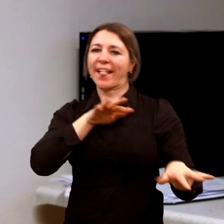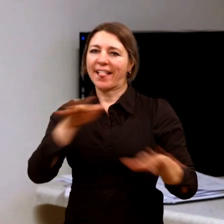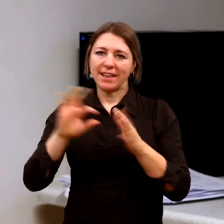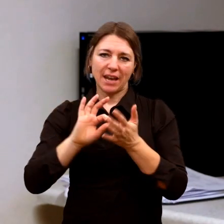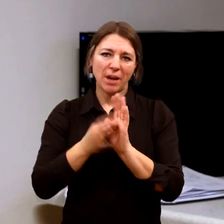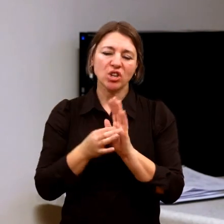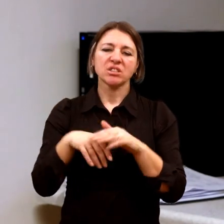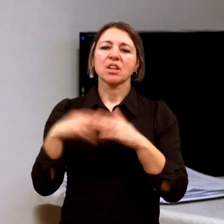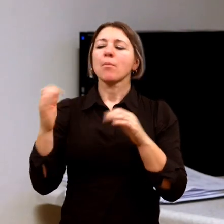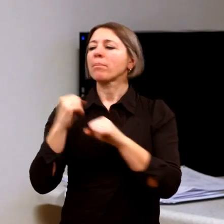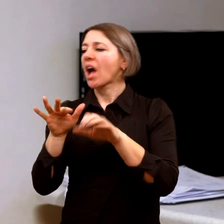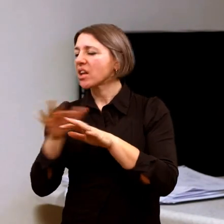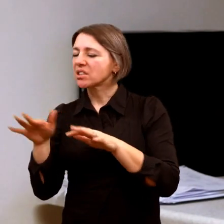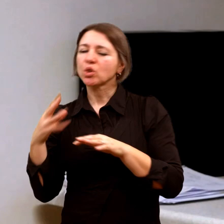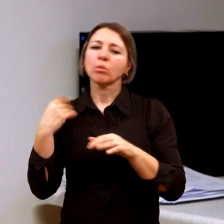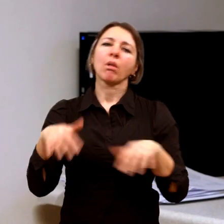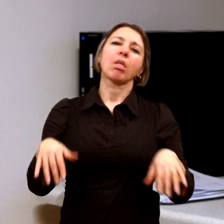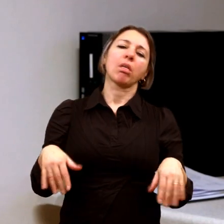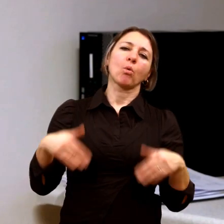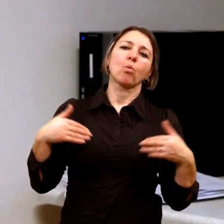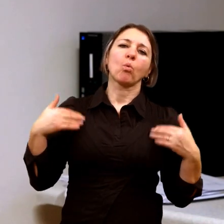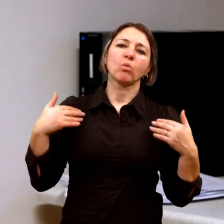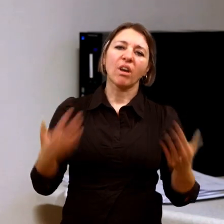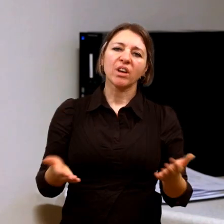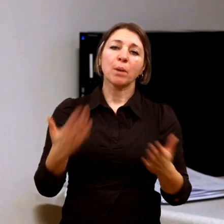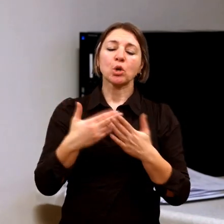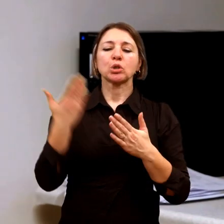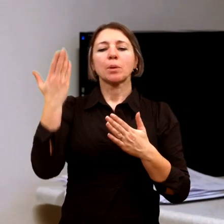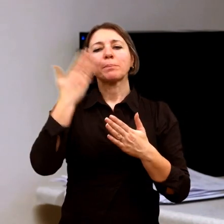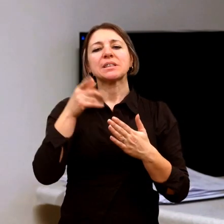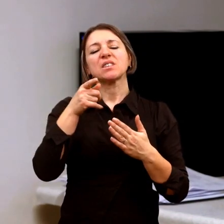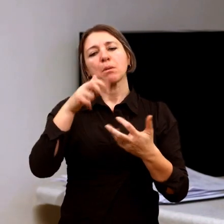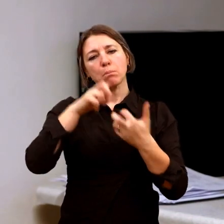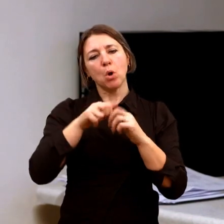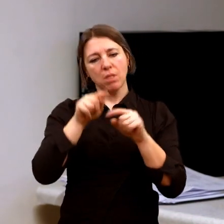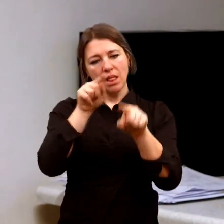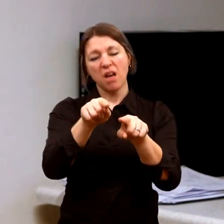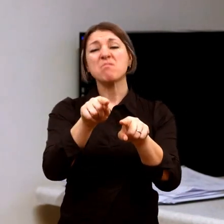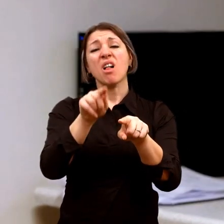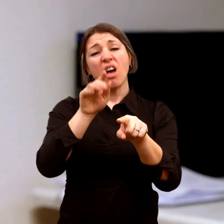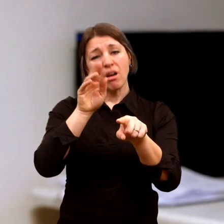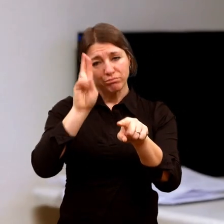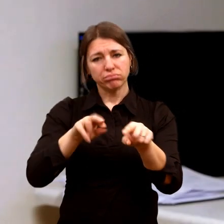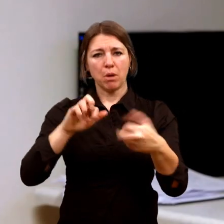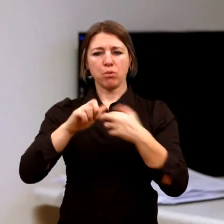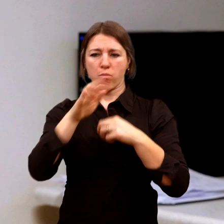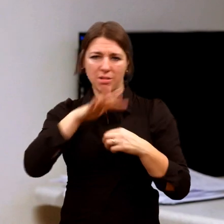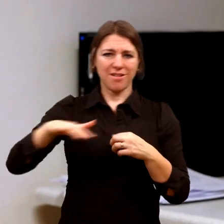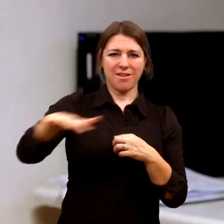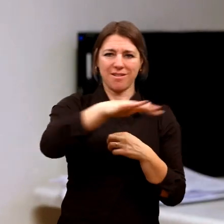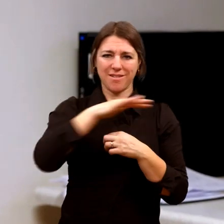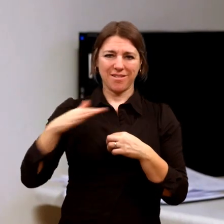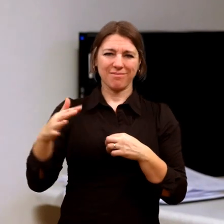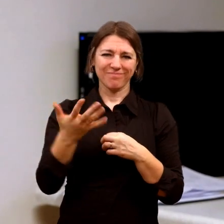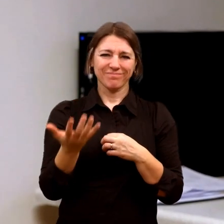dostatek energie a že by tam ty problémy vlastně nebyly takové, byly tak, jak známe všichni běžně.